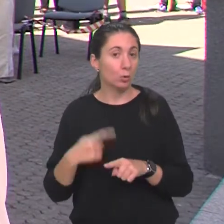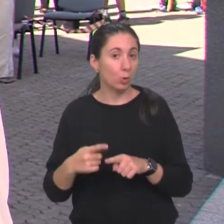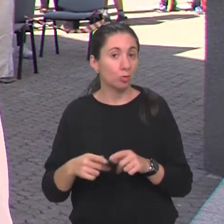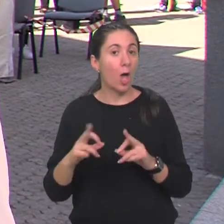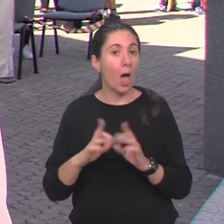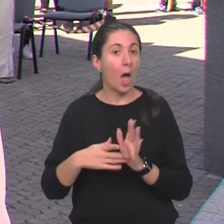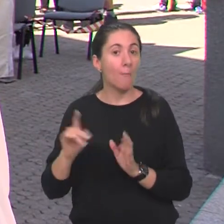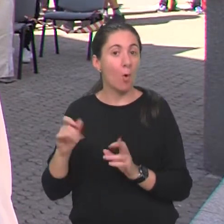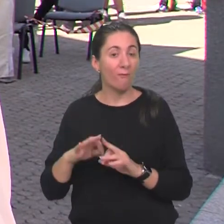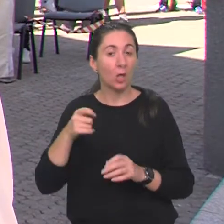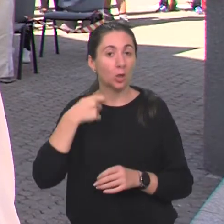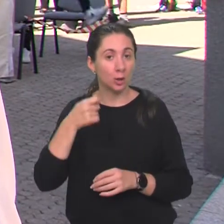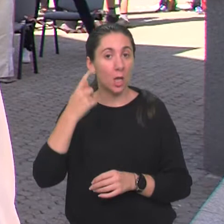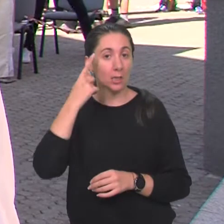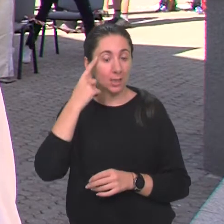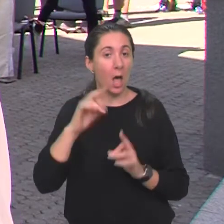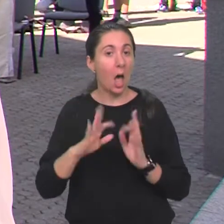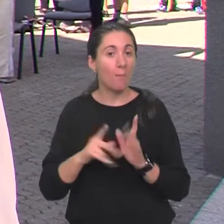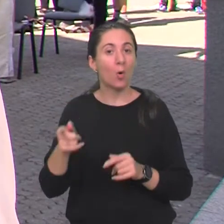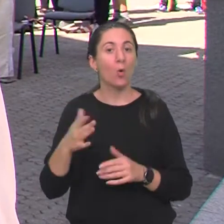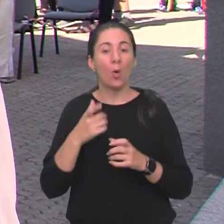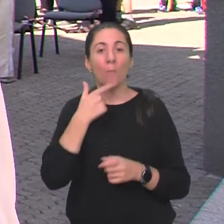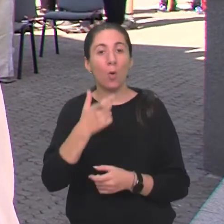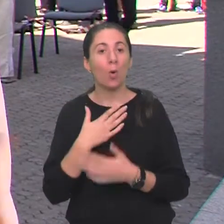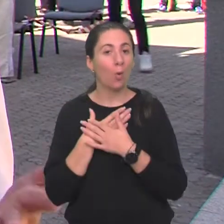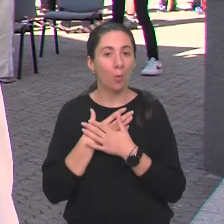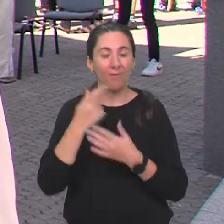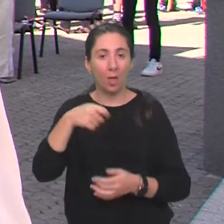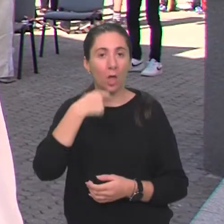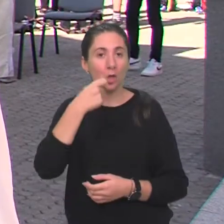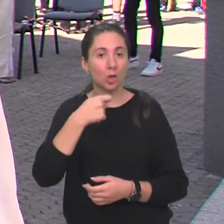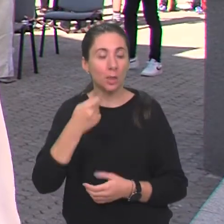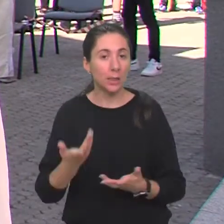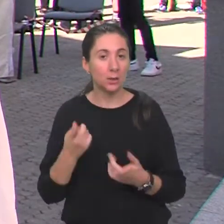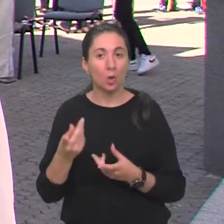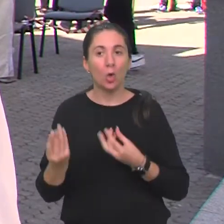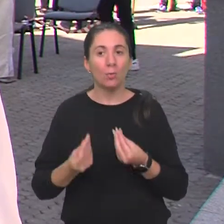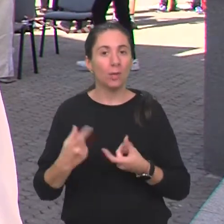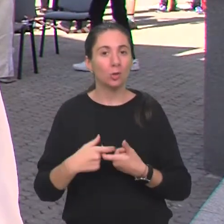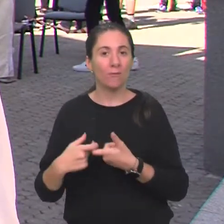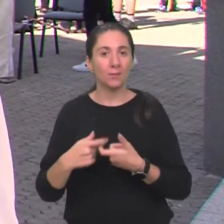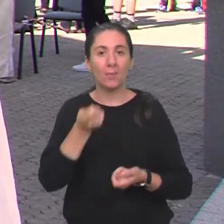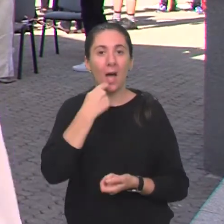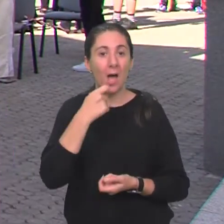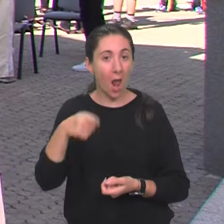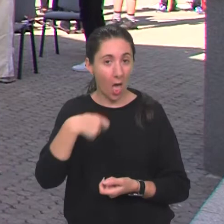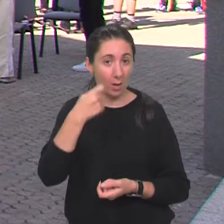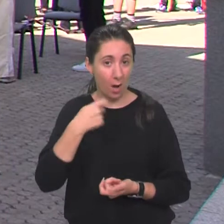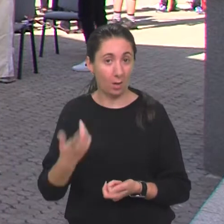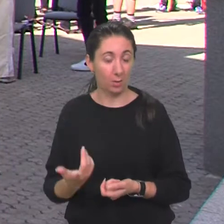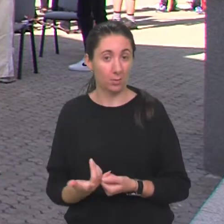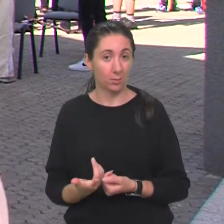Amorova žlica? Znamo da je Amor bog ljubavi, a žlica je nešto što je vezano za hranu, pa